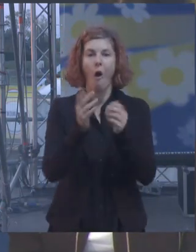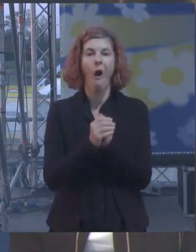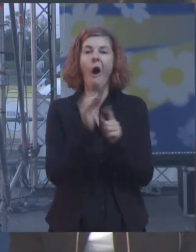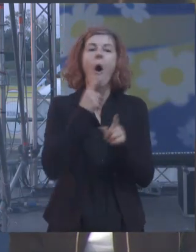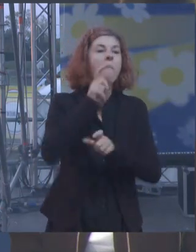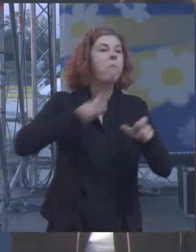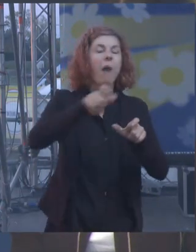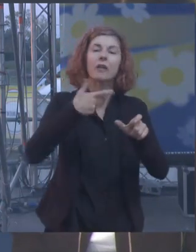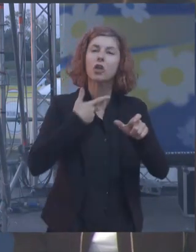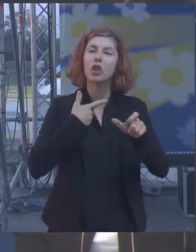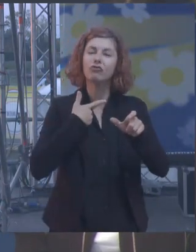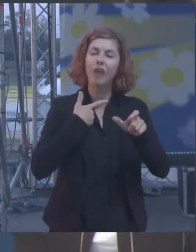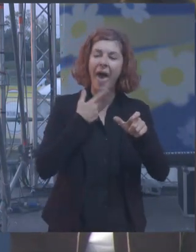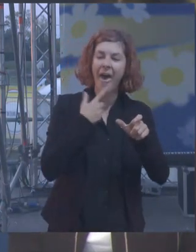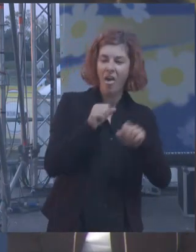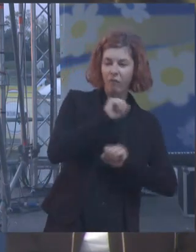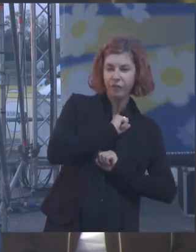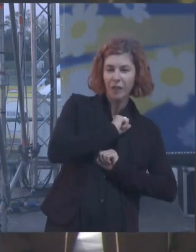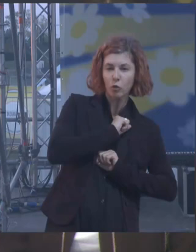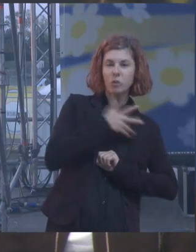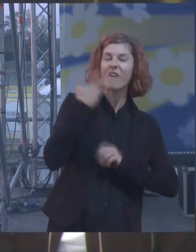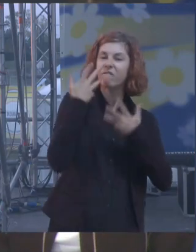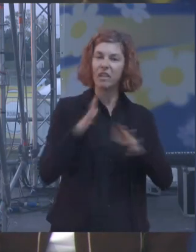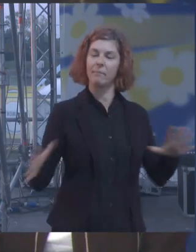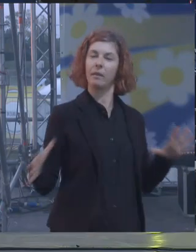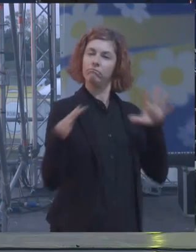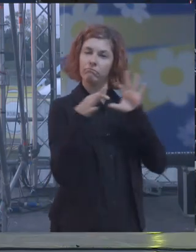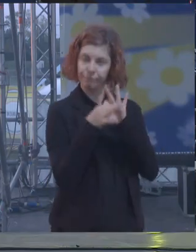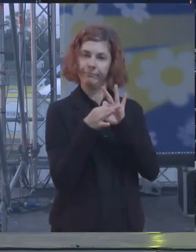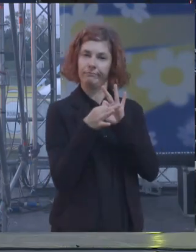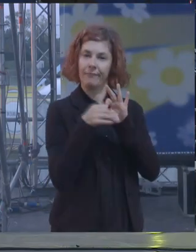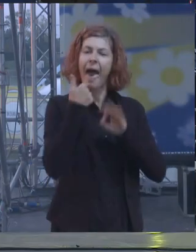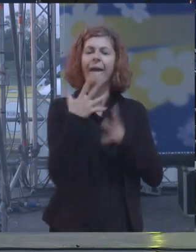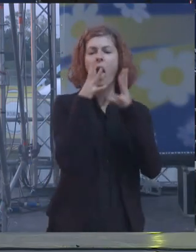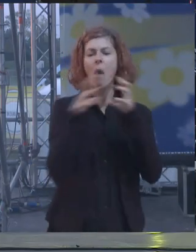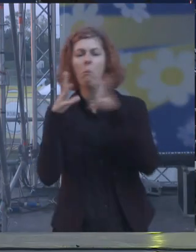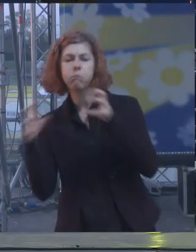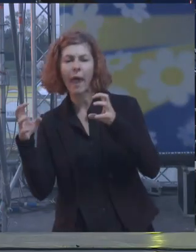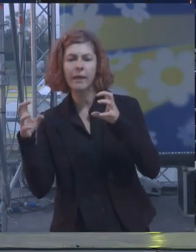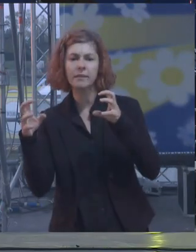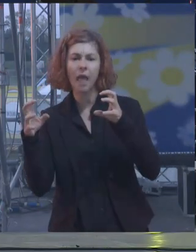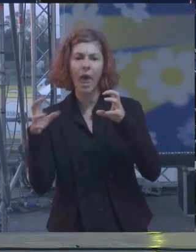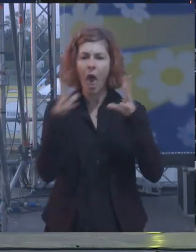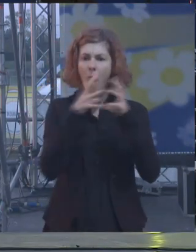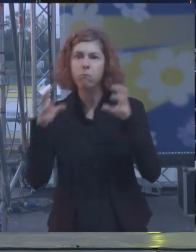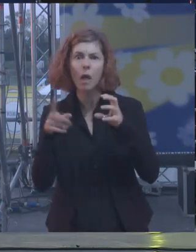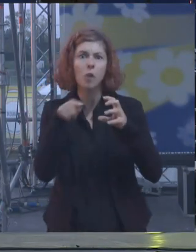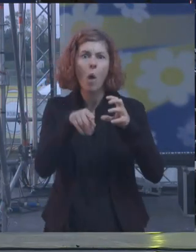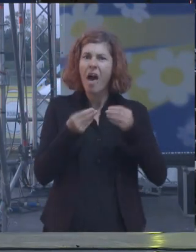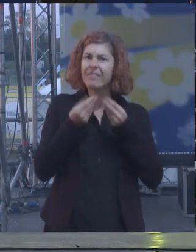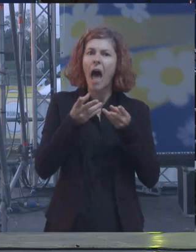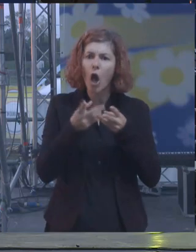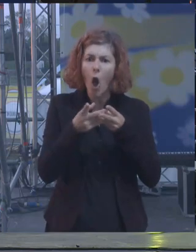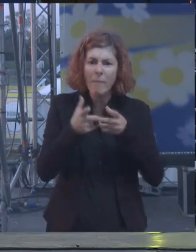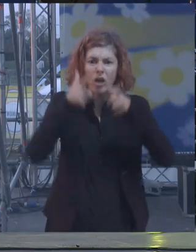confronti delle istituzioni con questa operazione anche sulle imprese non abbandoniamo le imprese sono l'ossatura delle città ma sono l